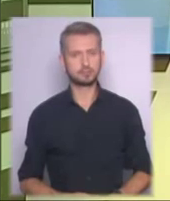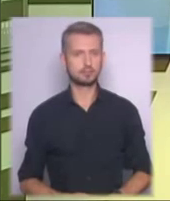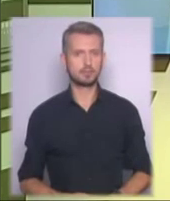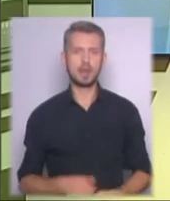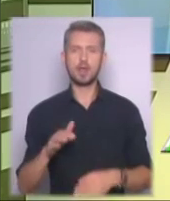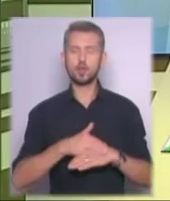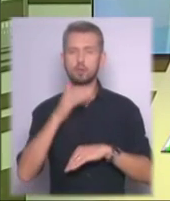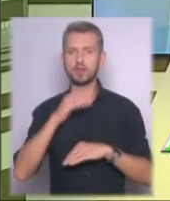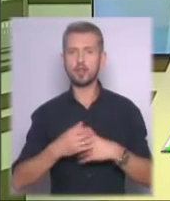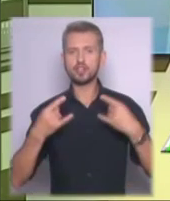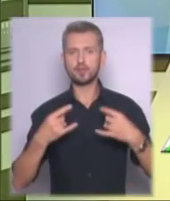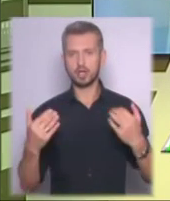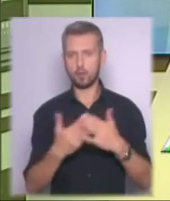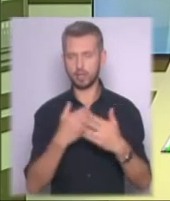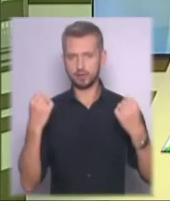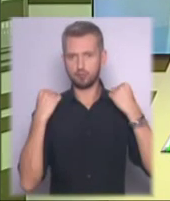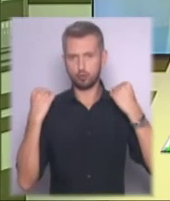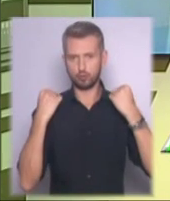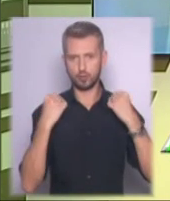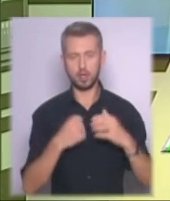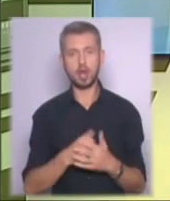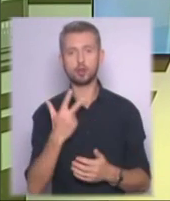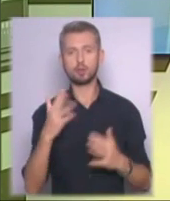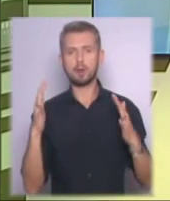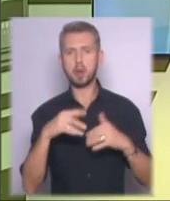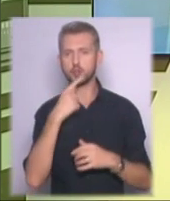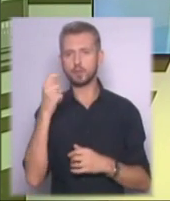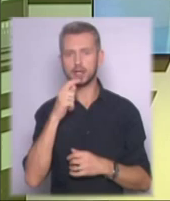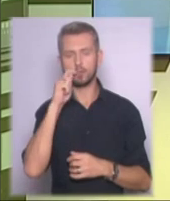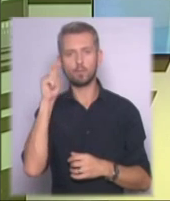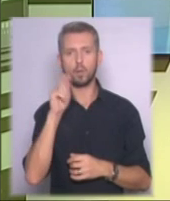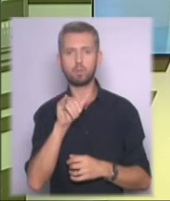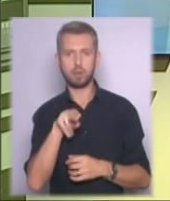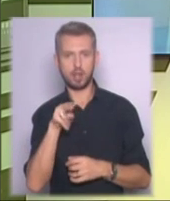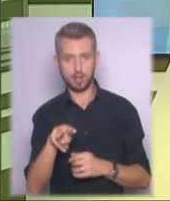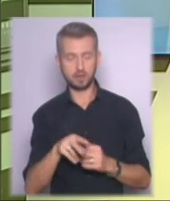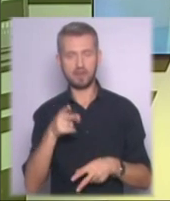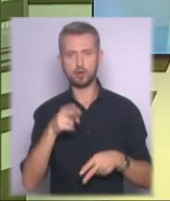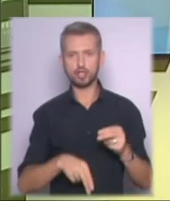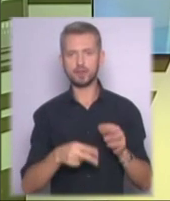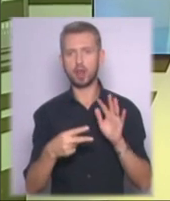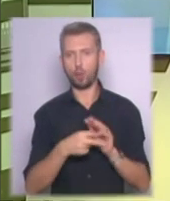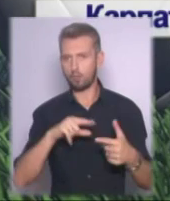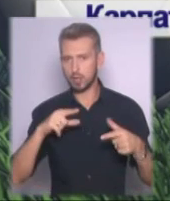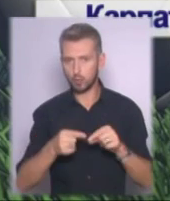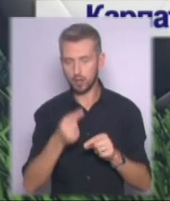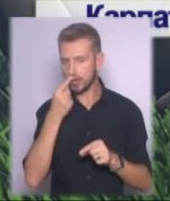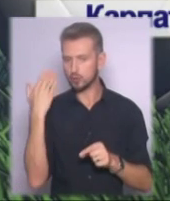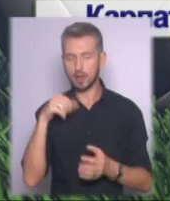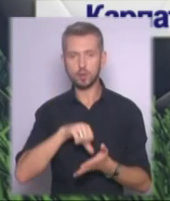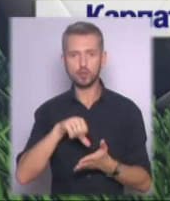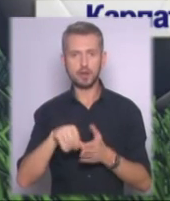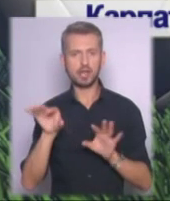Добрий вечір в ефірі новини спорту. Тріма матчами у неділю в українській прем'єр-лізі завершився сьомий тур. Нещодавні учасники